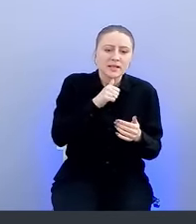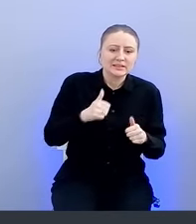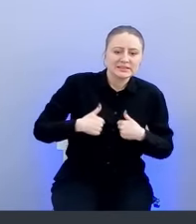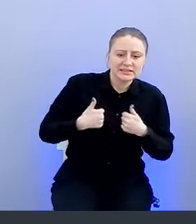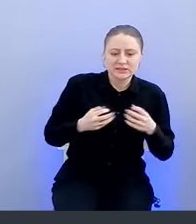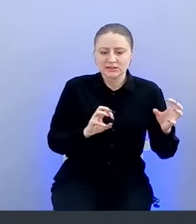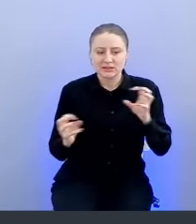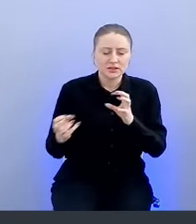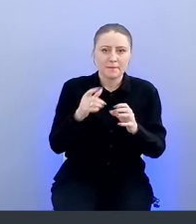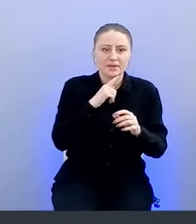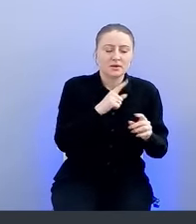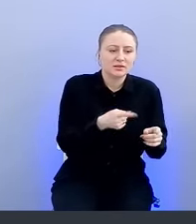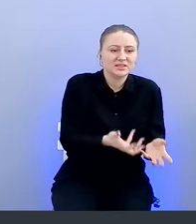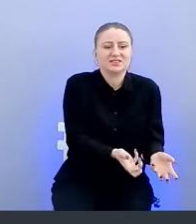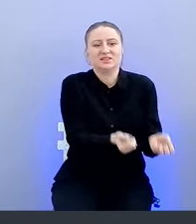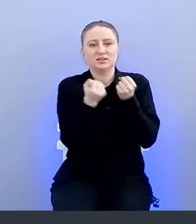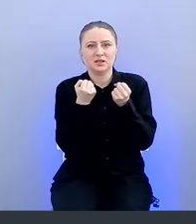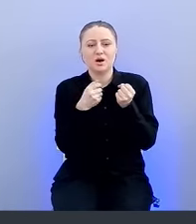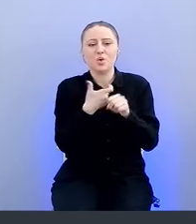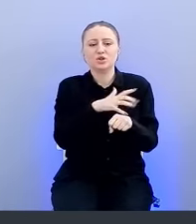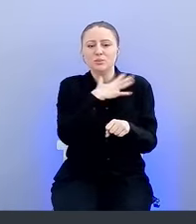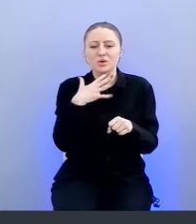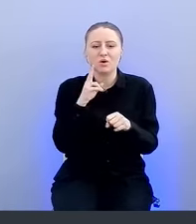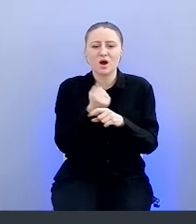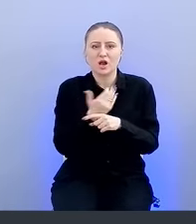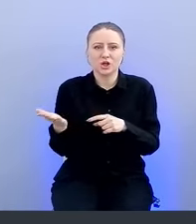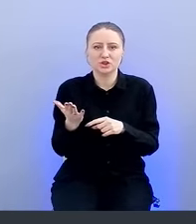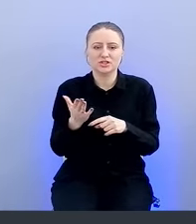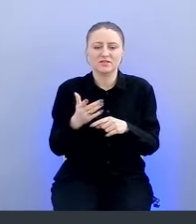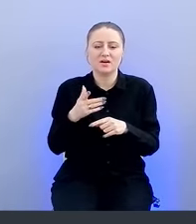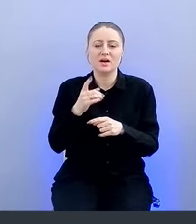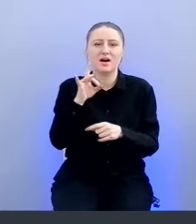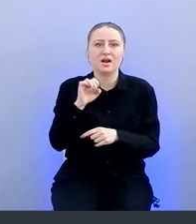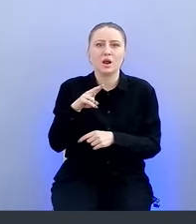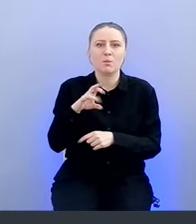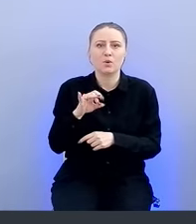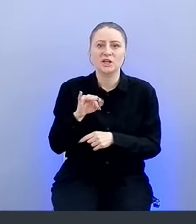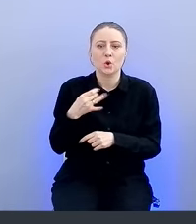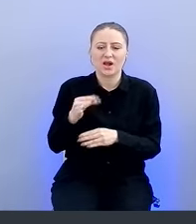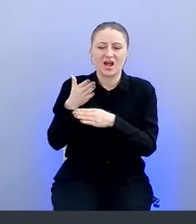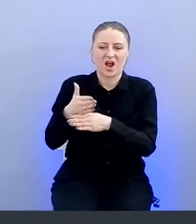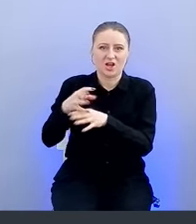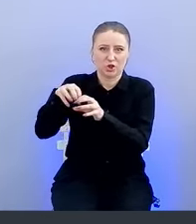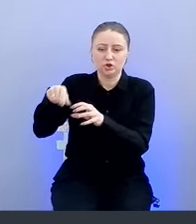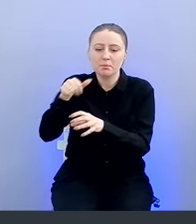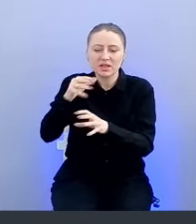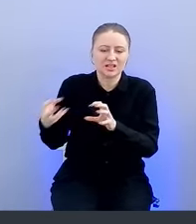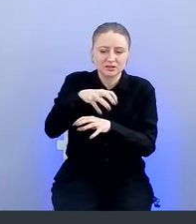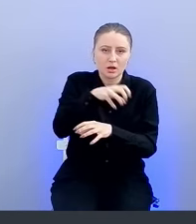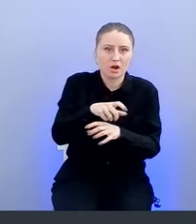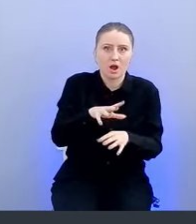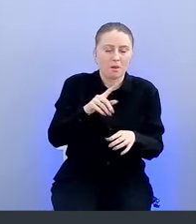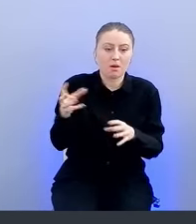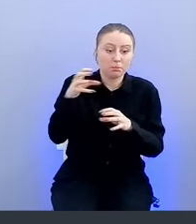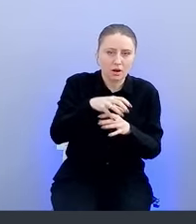не могли затащить туда большое количество репозиториев, все начинало дико лагать, мы полезли